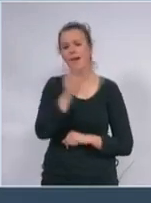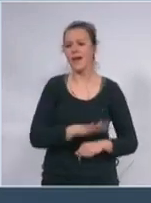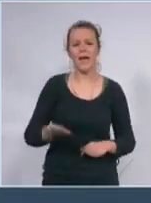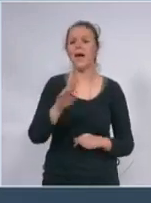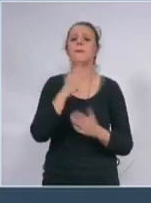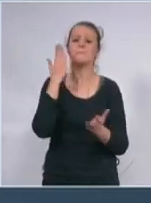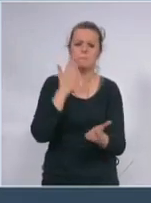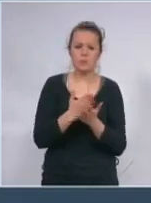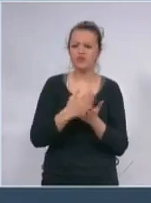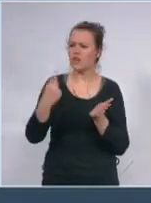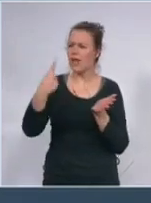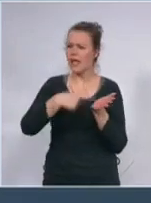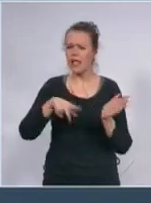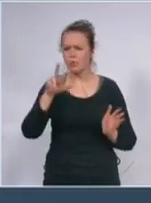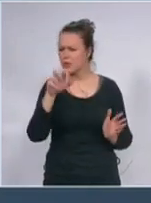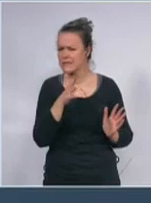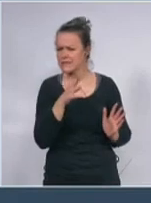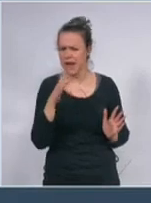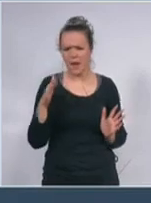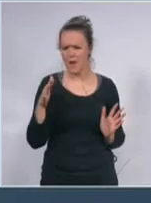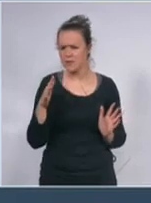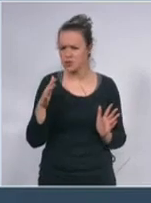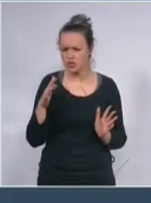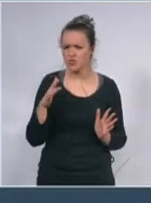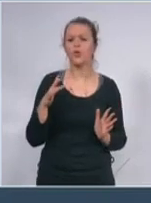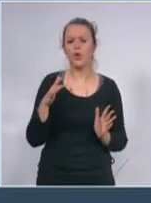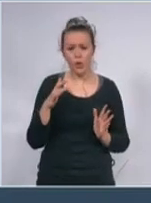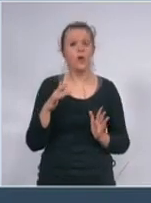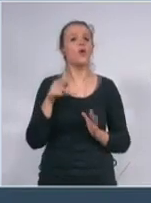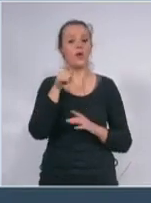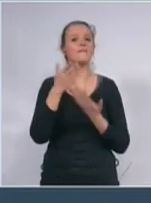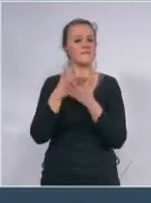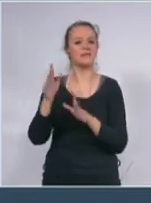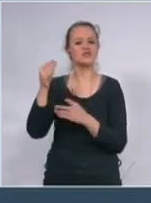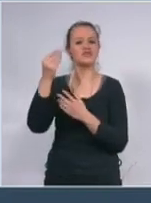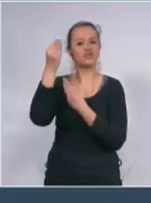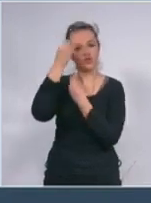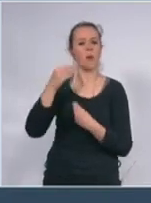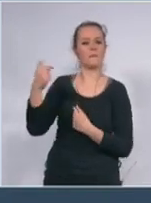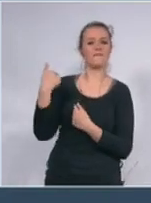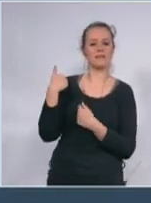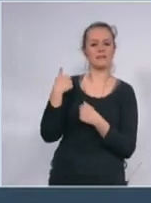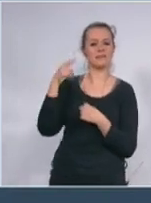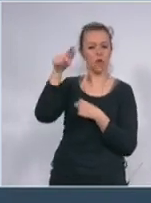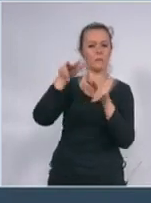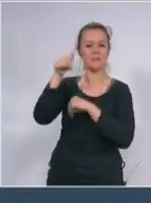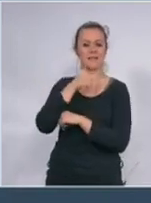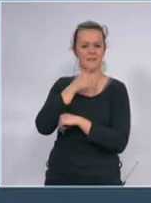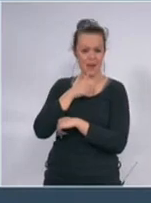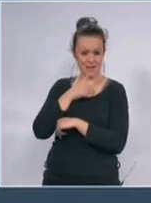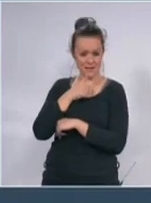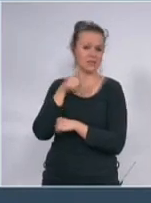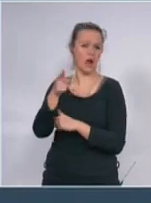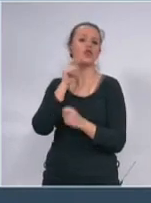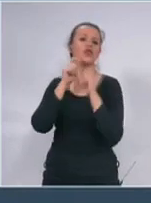1300 i nešto, ili tako? 1300 i nešto, toliko mi je obavestio ministar financija. Dakle, toliko